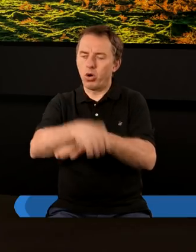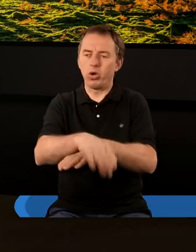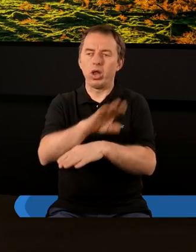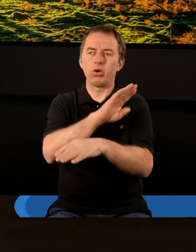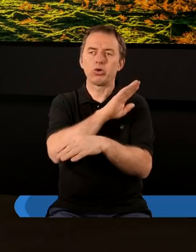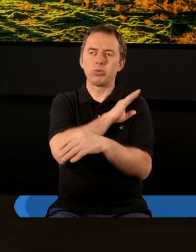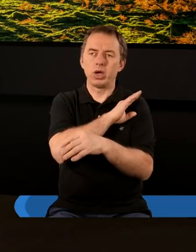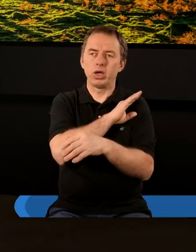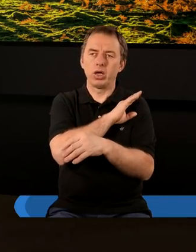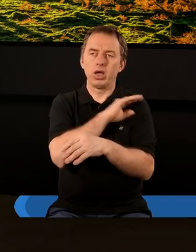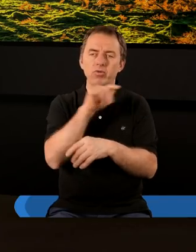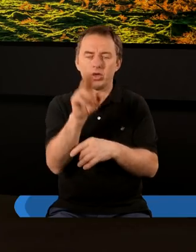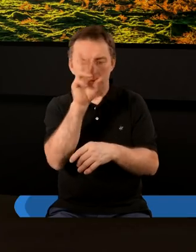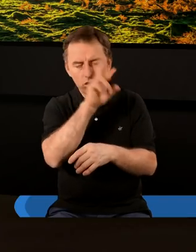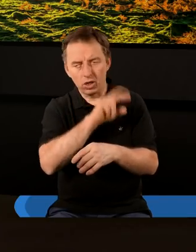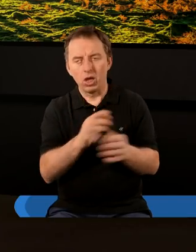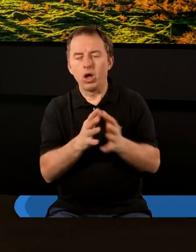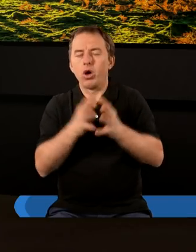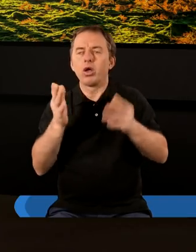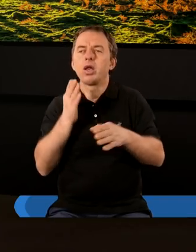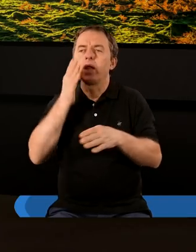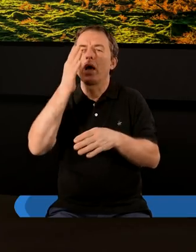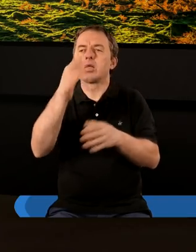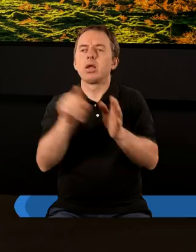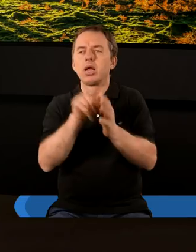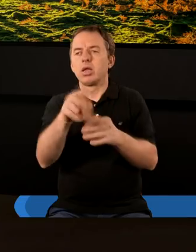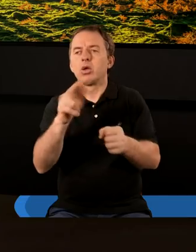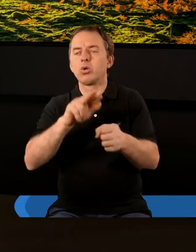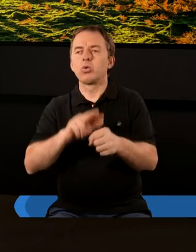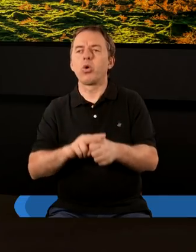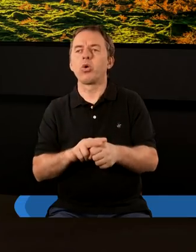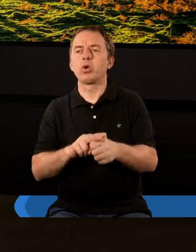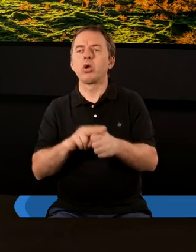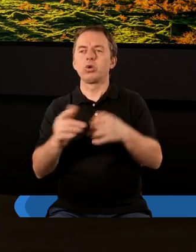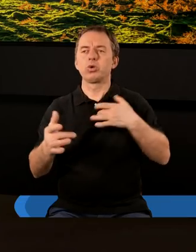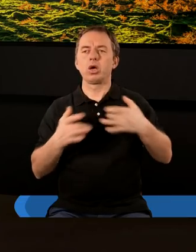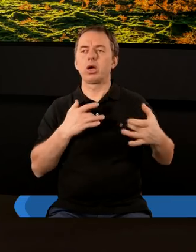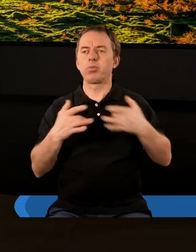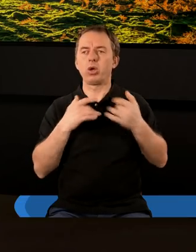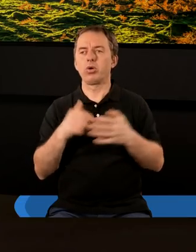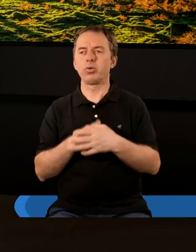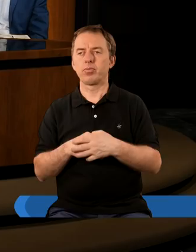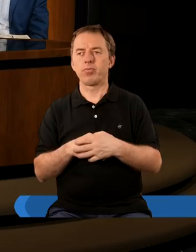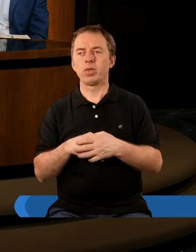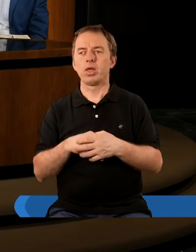śmierć i w tym rzeczywiście jest ogromna nadzieja dla tych, którzy cierpią. Jaką radę